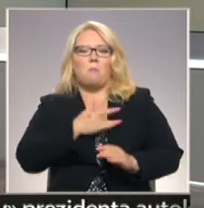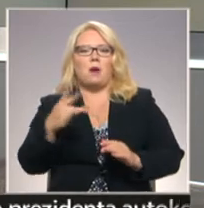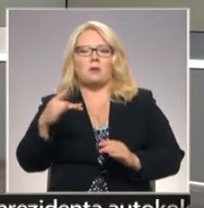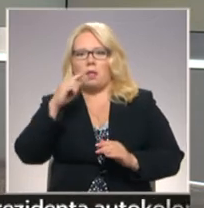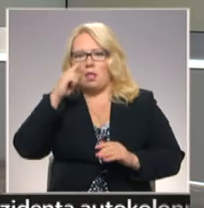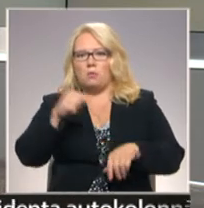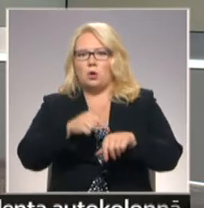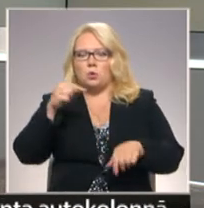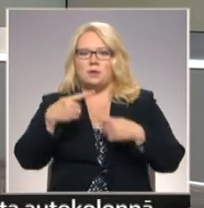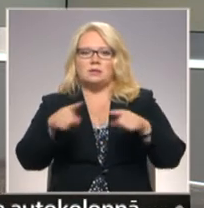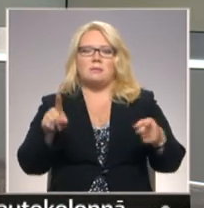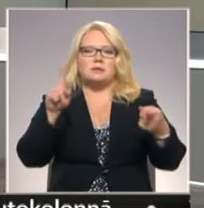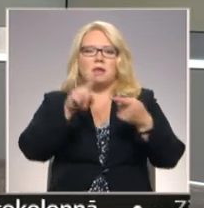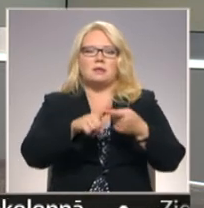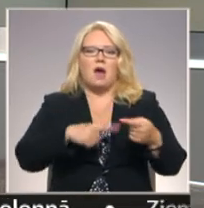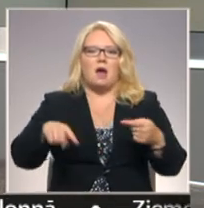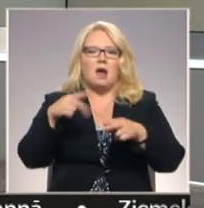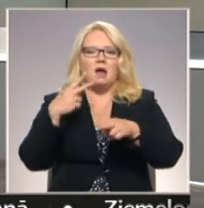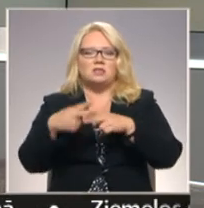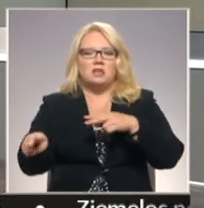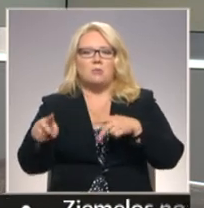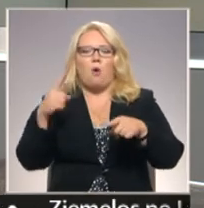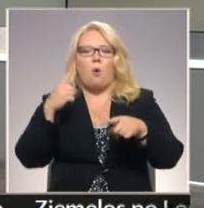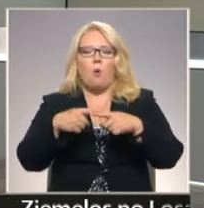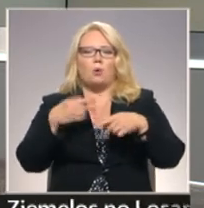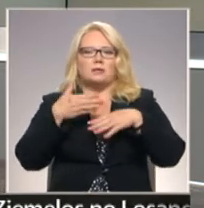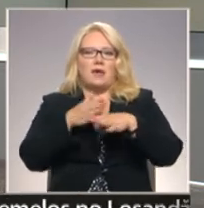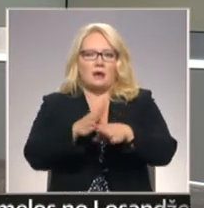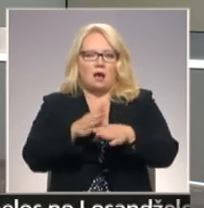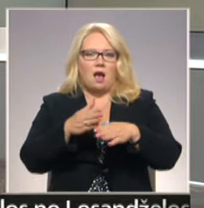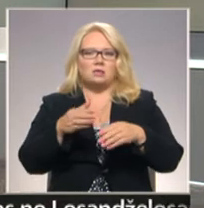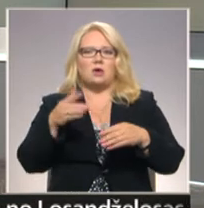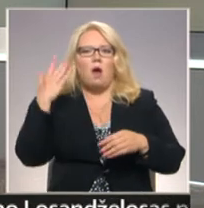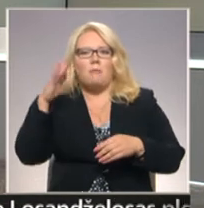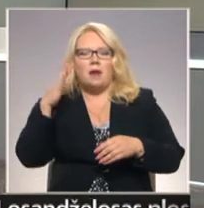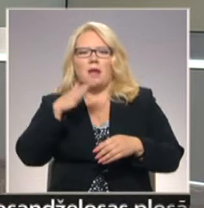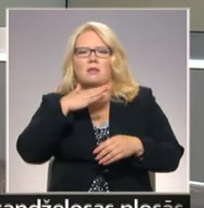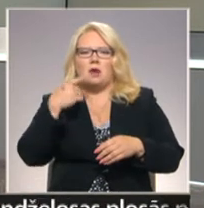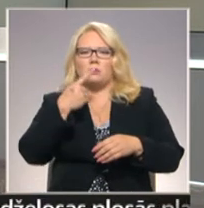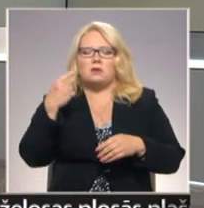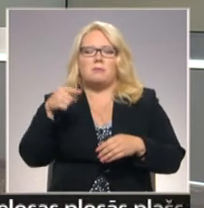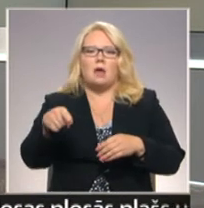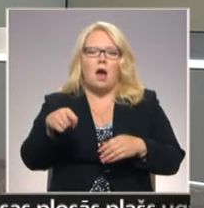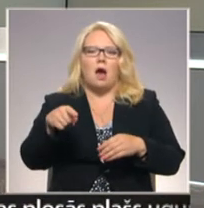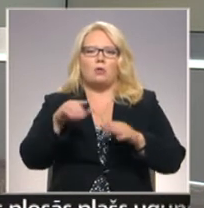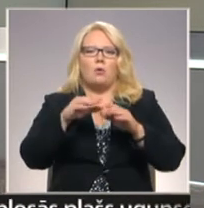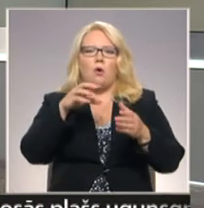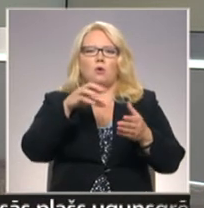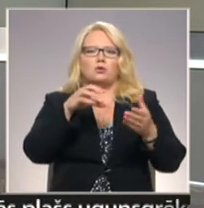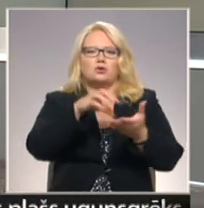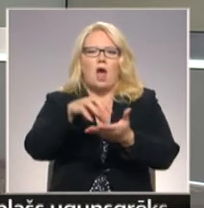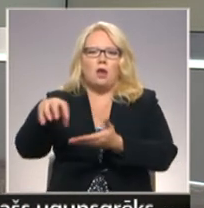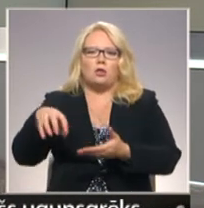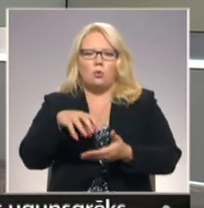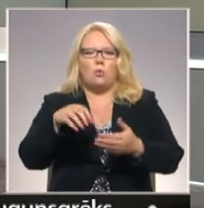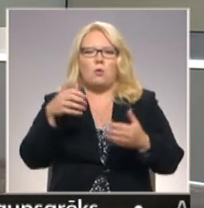patriotismu lepnuma jūtas, citiem saistās ar rasismu un segregāciju. Amerikā ir vairāki simti šādu konfederātu štatu kara